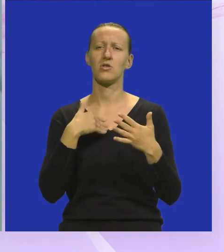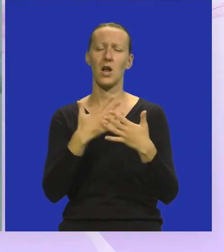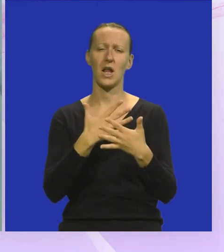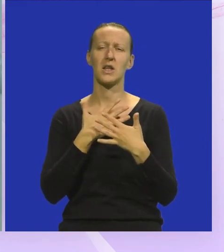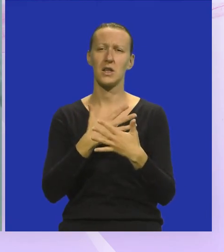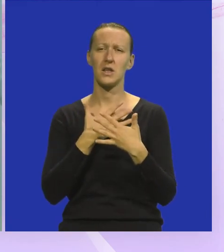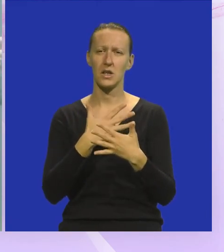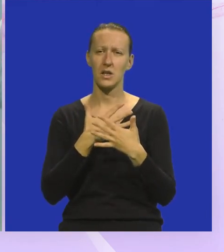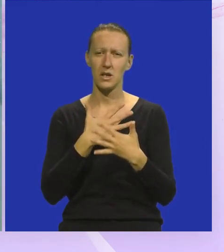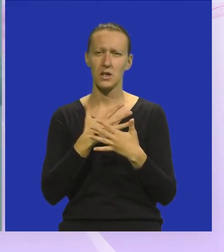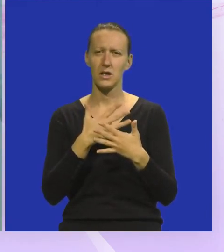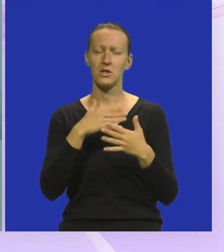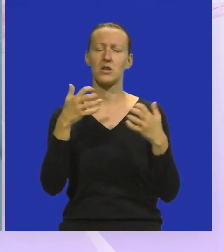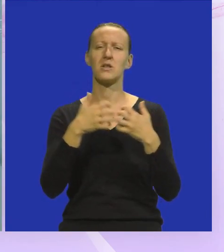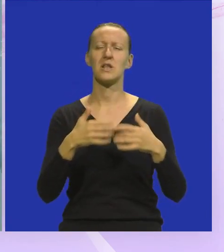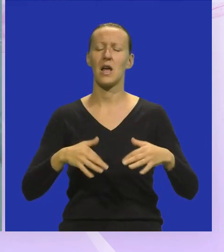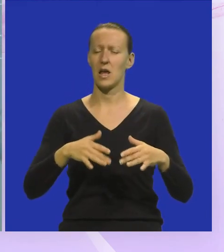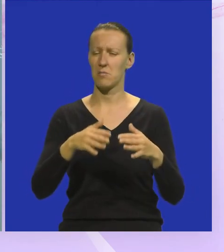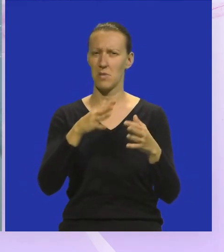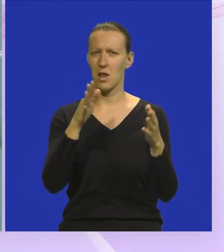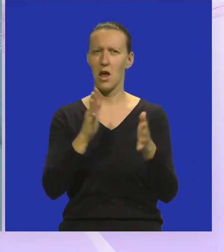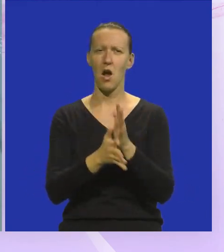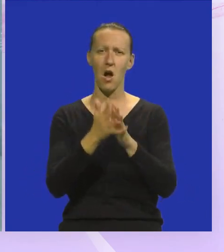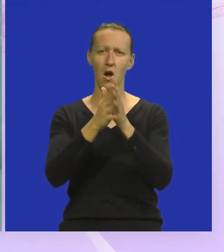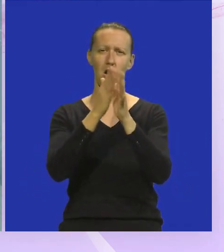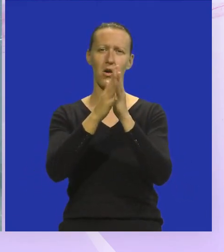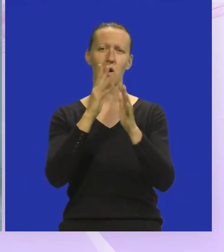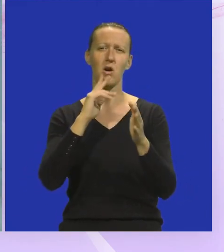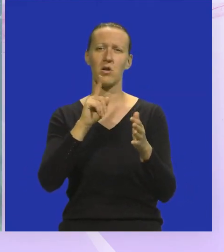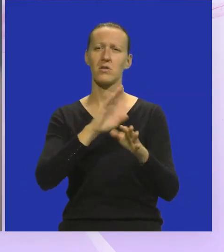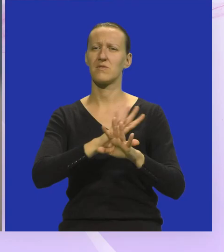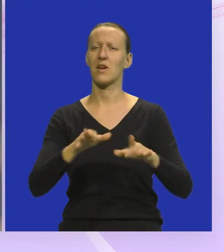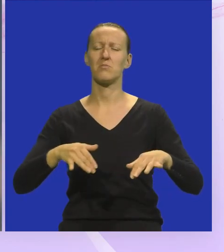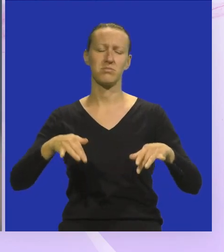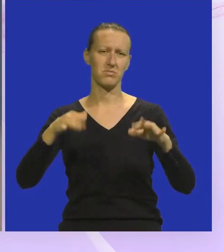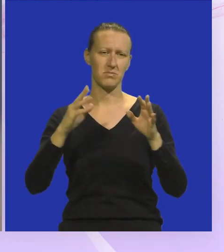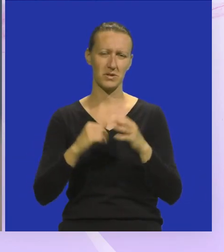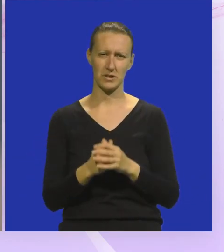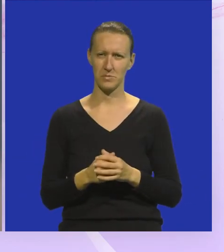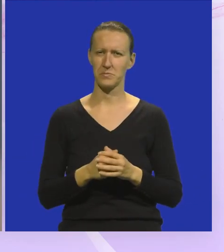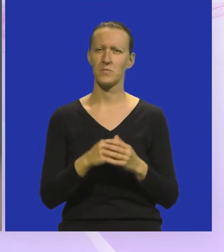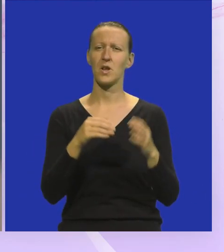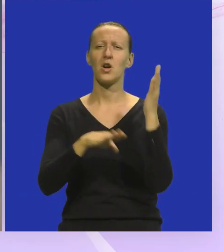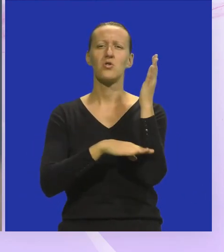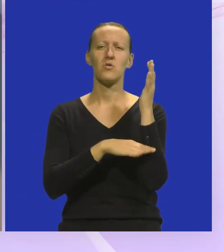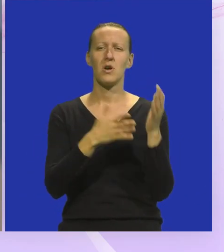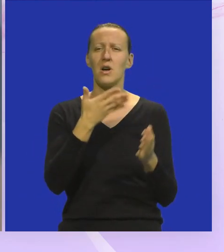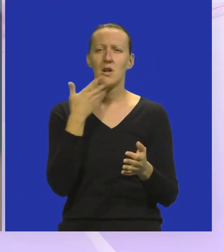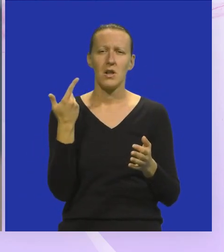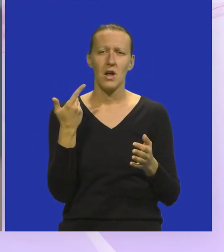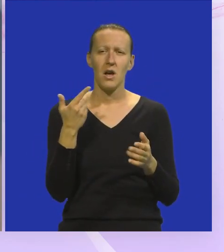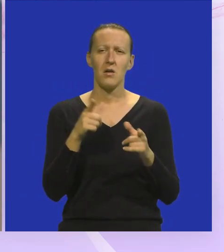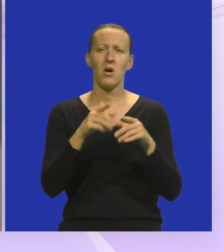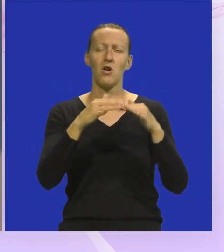ja Zemlja gori, u plajnu je sva Šuma nema,